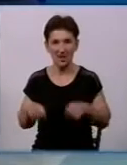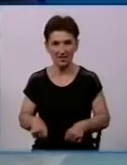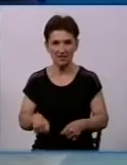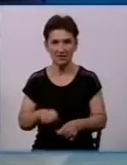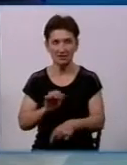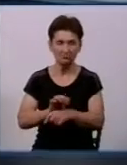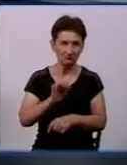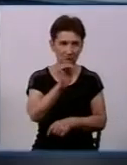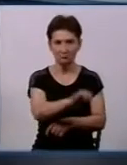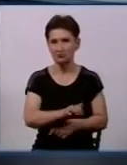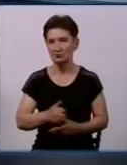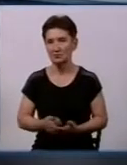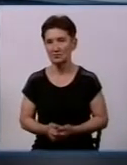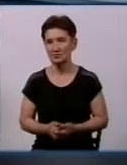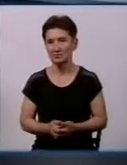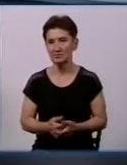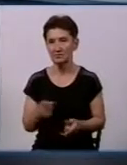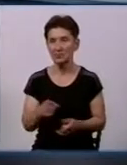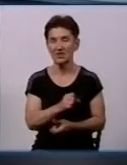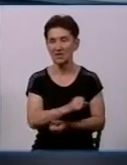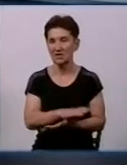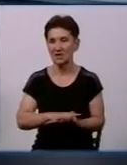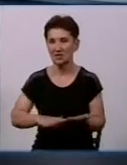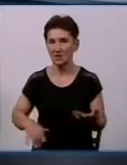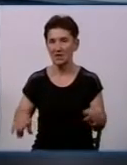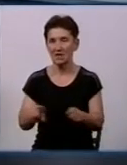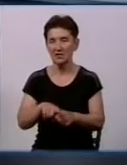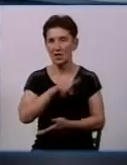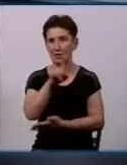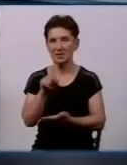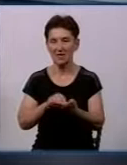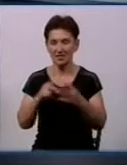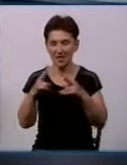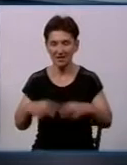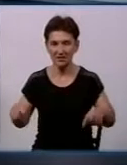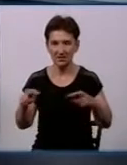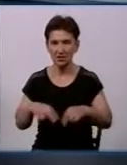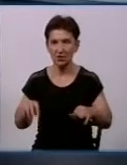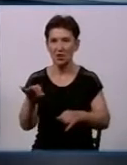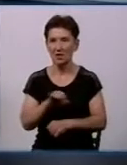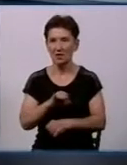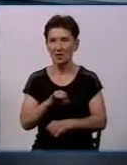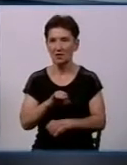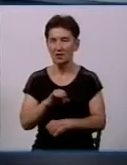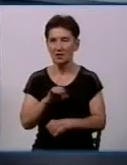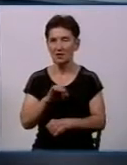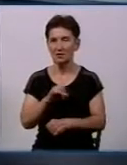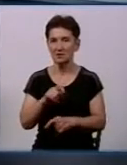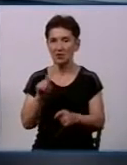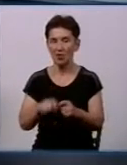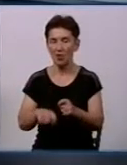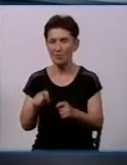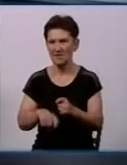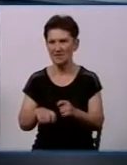міської нашої ради. Надалі ці питання розглядаються також і міською комісією техногенно